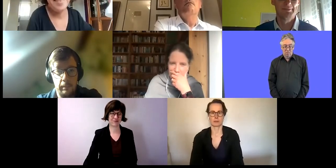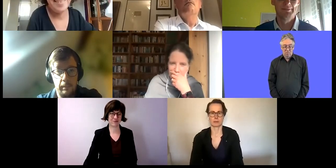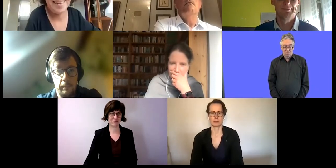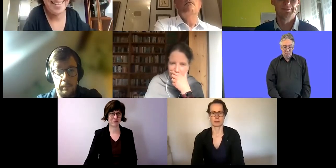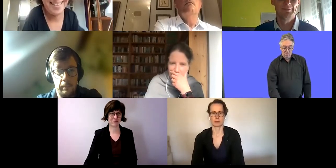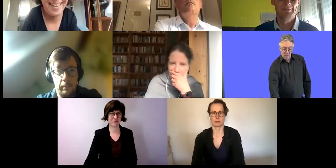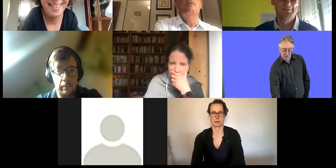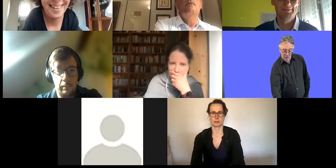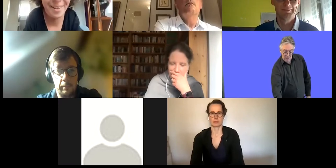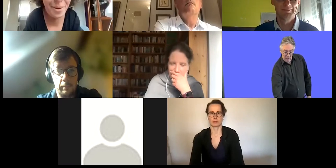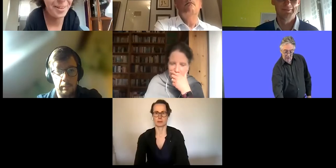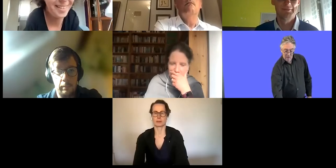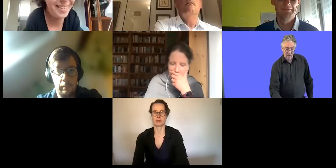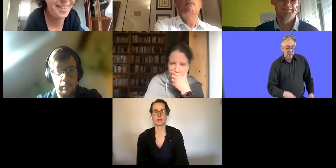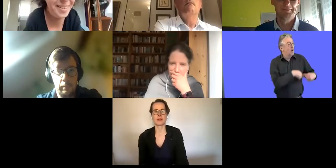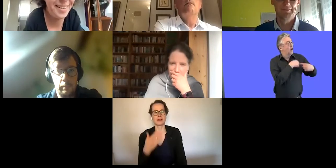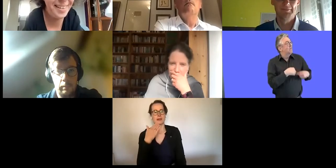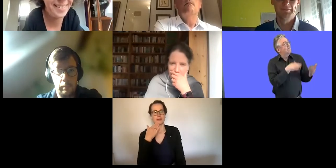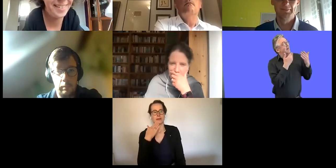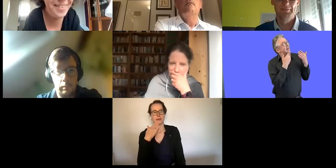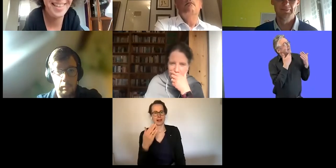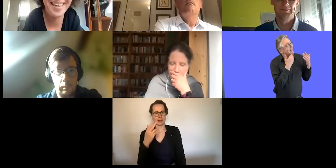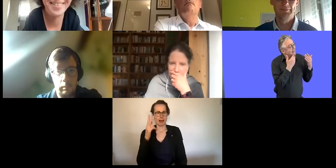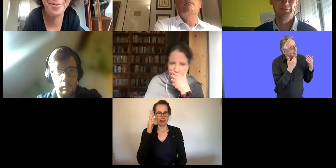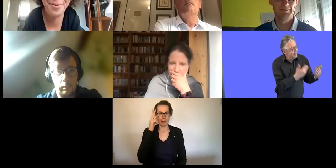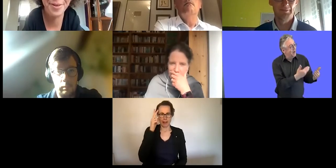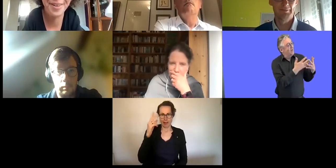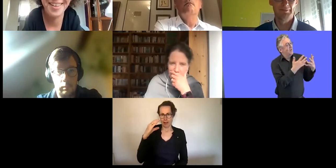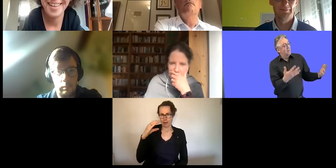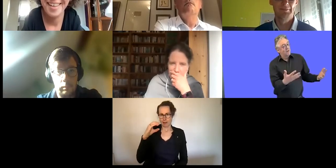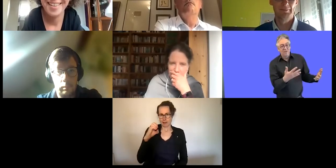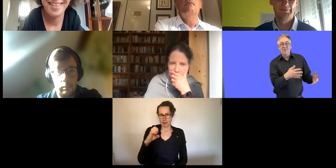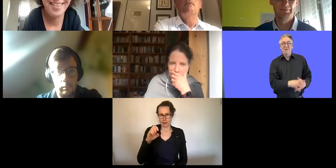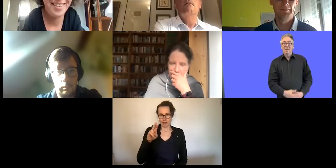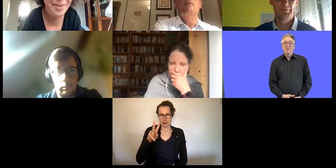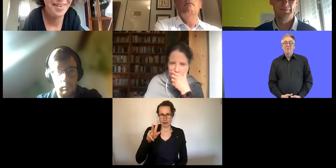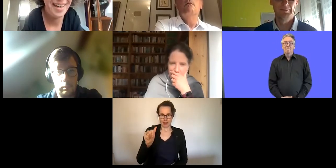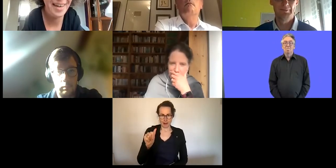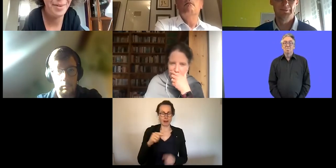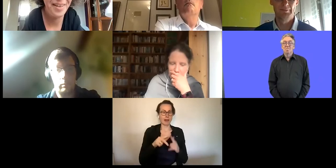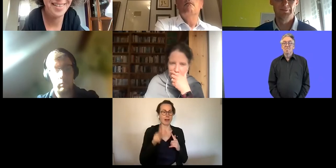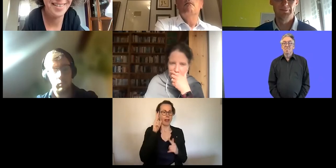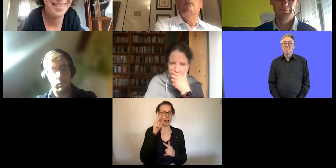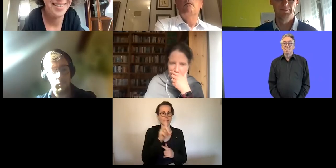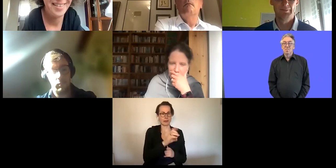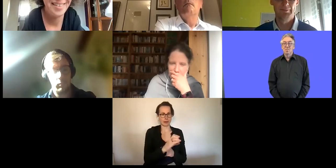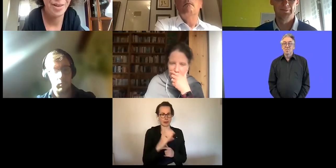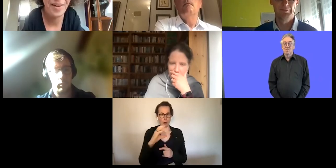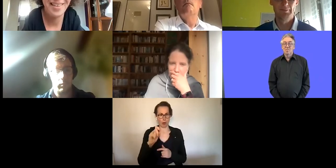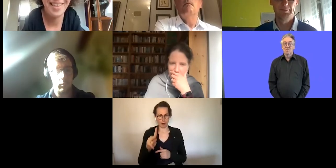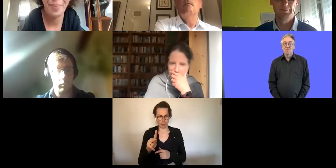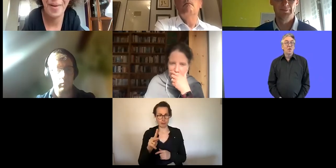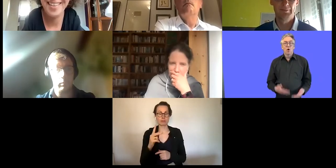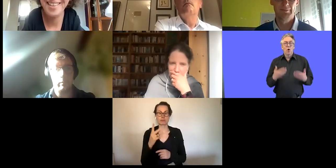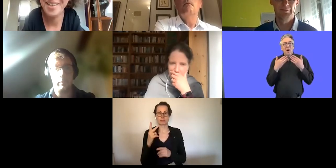Ganz herzlichen Dank, Herr de Kock, Herr Sevilla, für die Einblicke nach